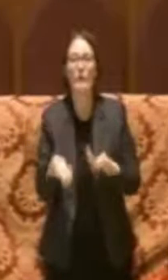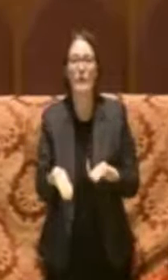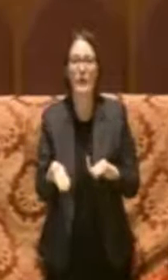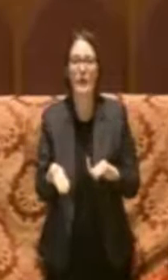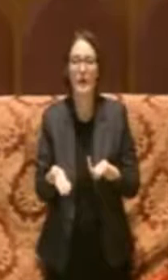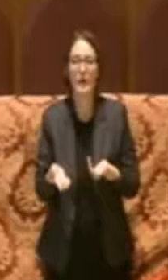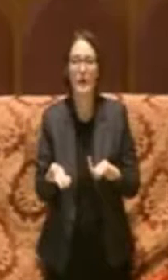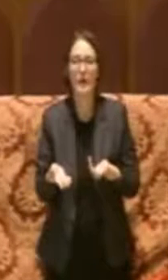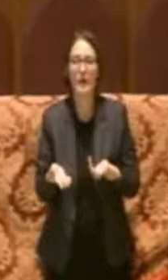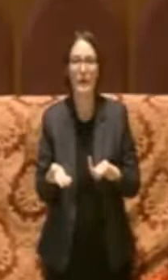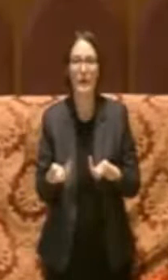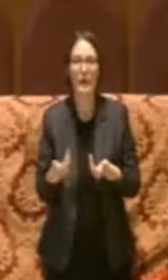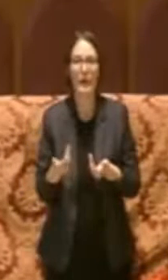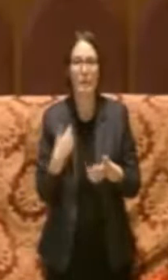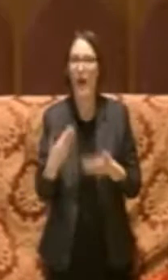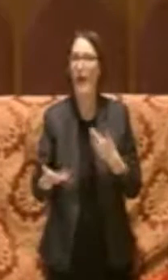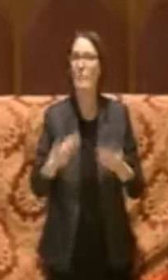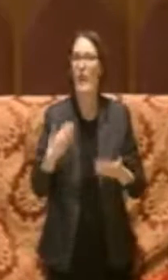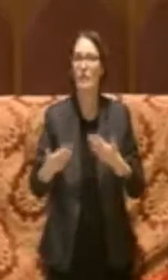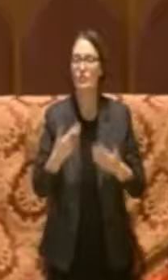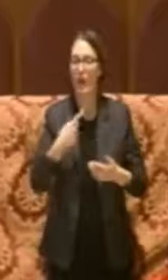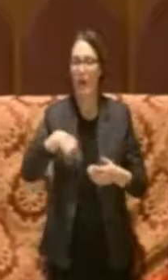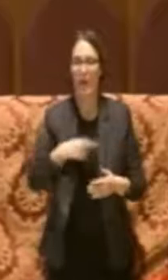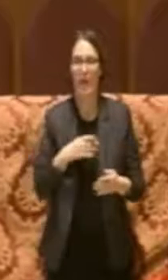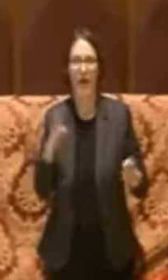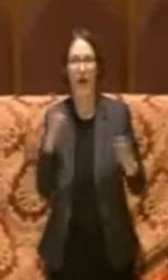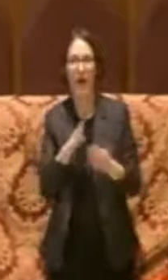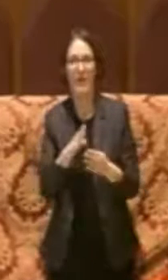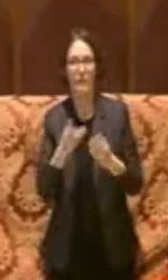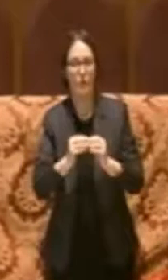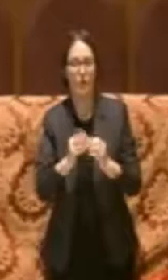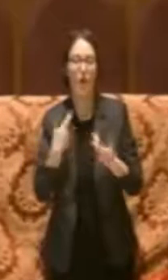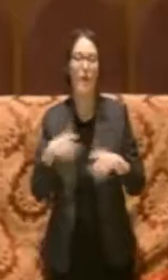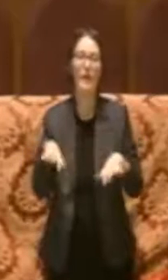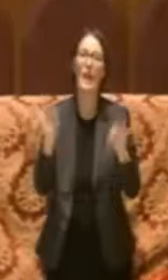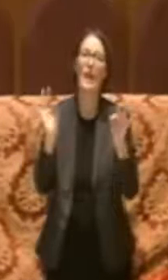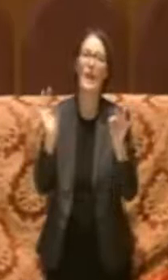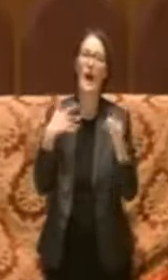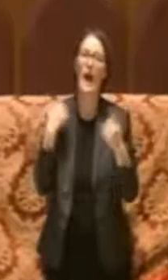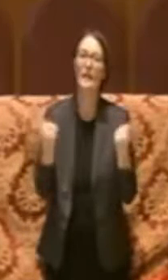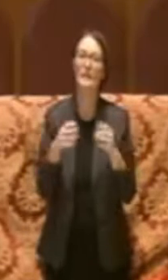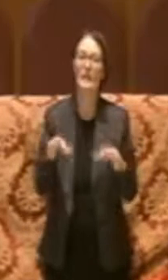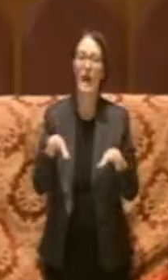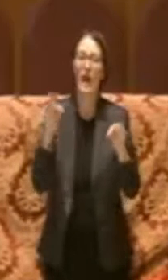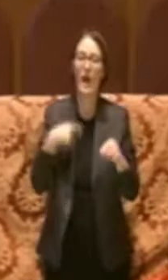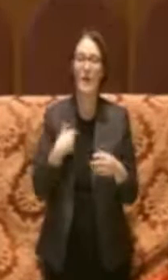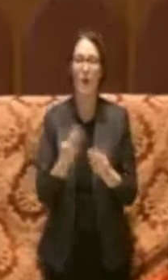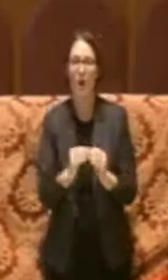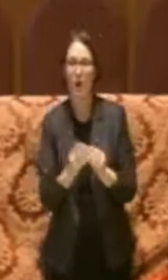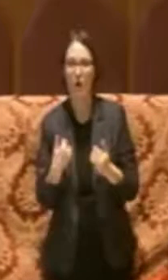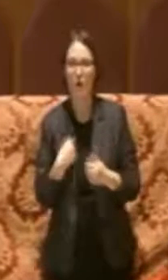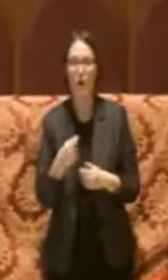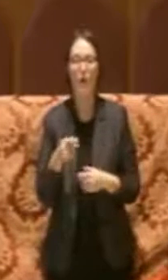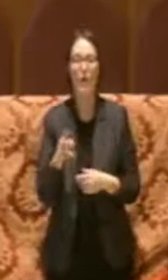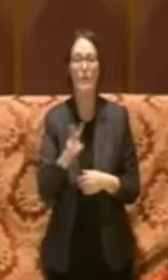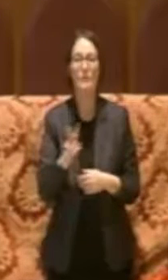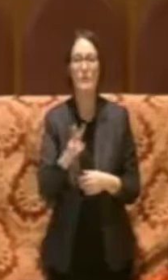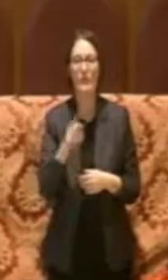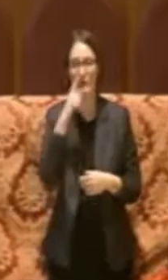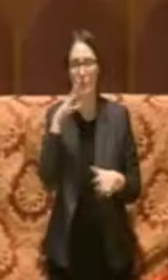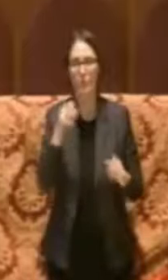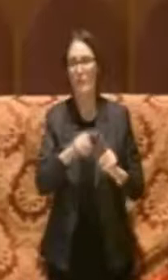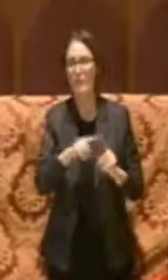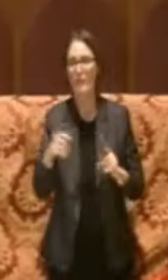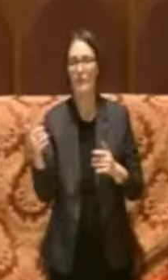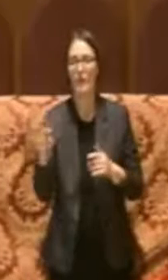dover far fronte a questo tipo di interruzione delle attività. Ora, dal 22 novembre al 31 dicembre,